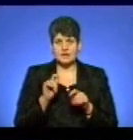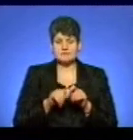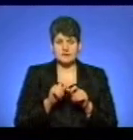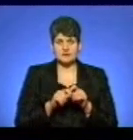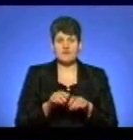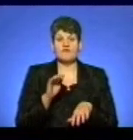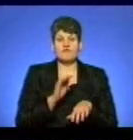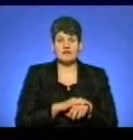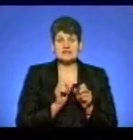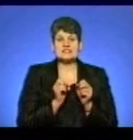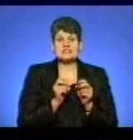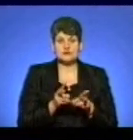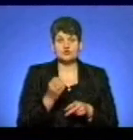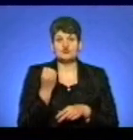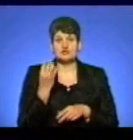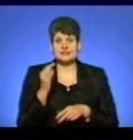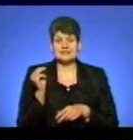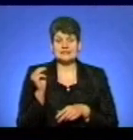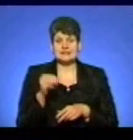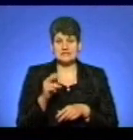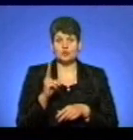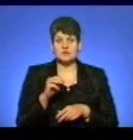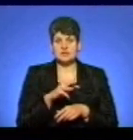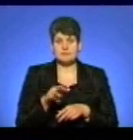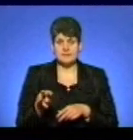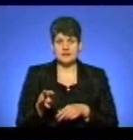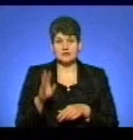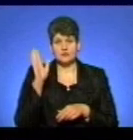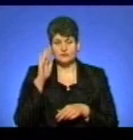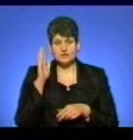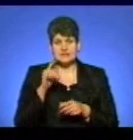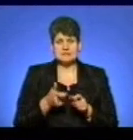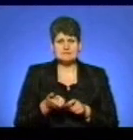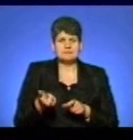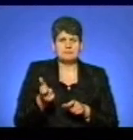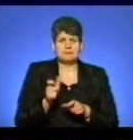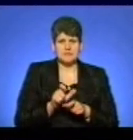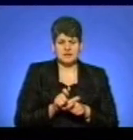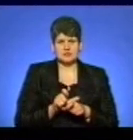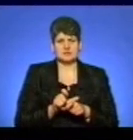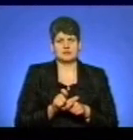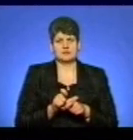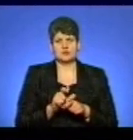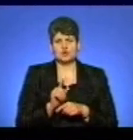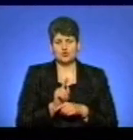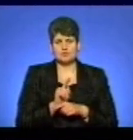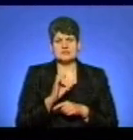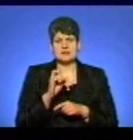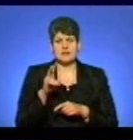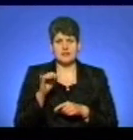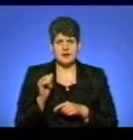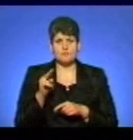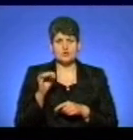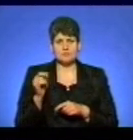встановили факт скиду майже 14 тисяч кубічних метрів стічних вод з перевищенням гранично допустимих норм у Скаліподільській